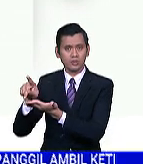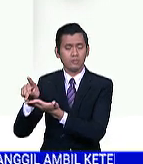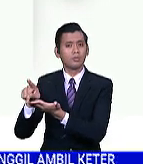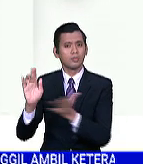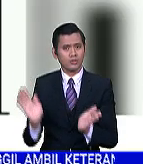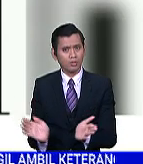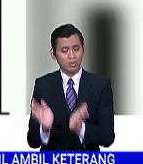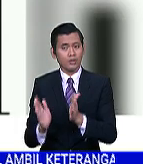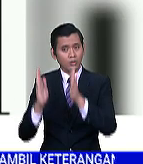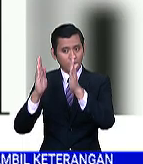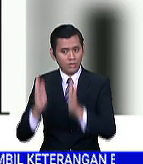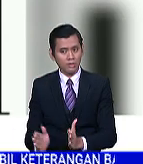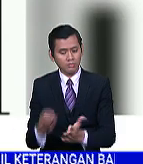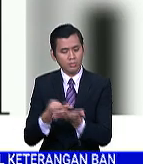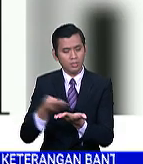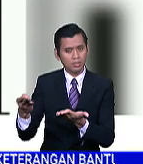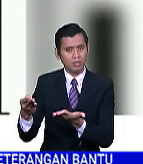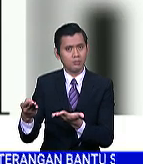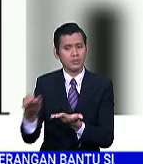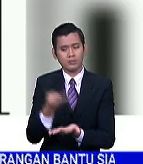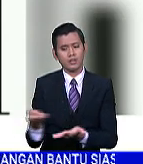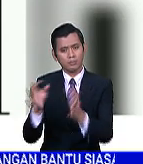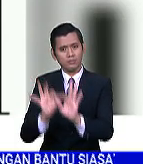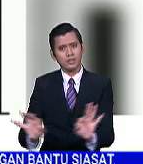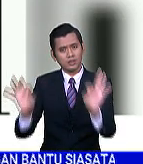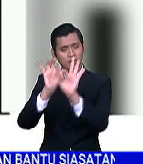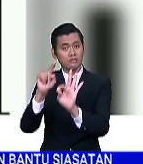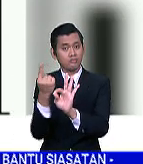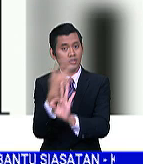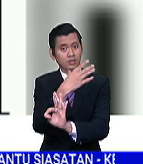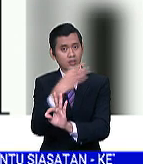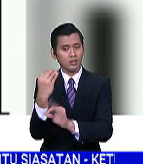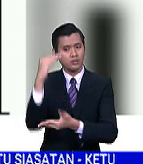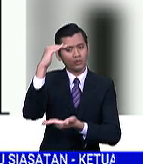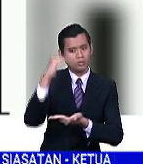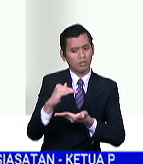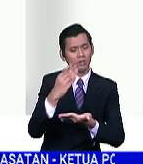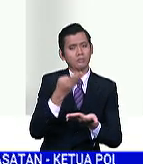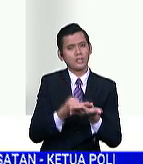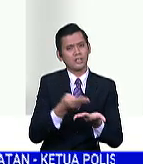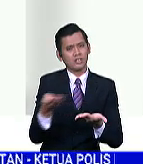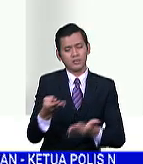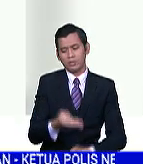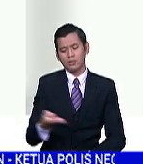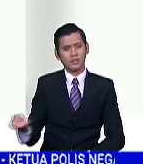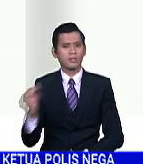pengguna untuk hanya fokus kepada keperluan segera dan meminimumkan pembelian barang tidak penting.